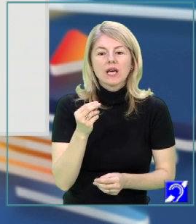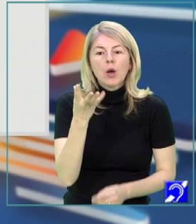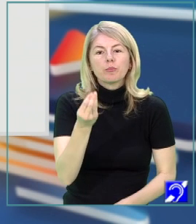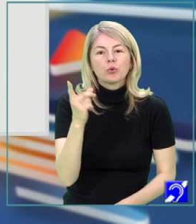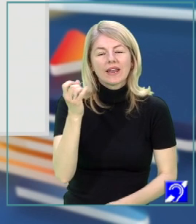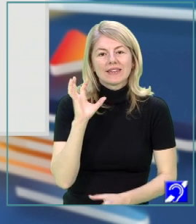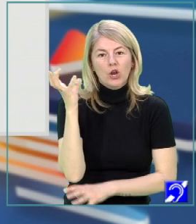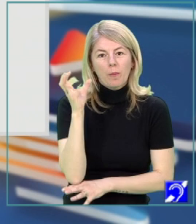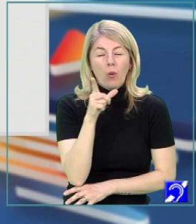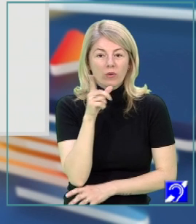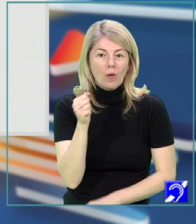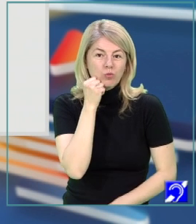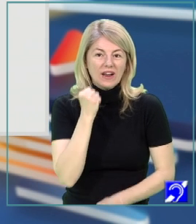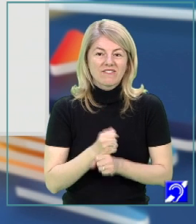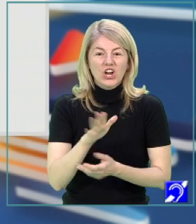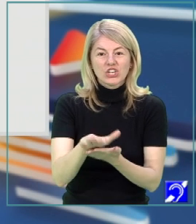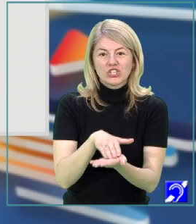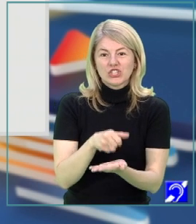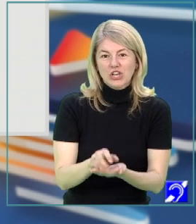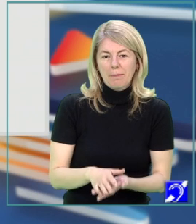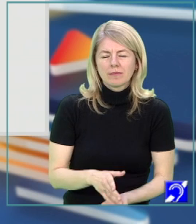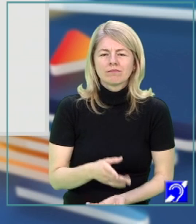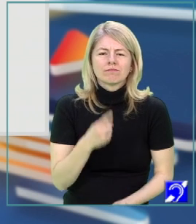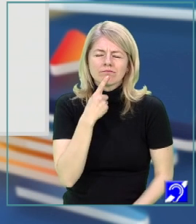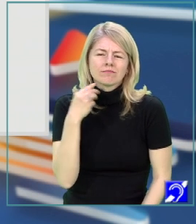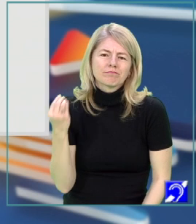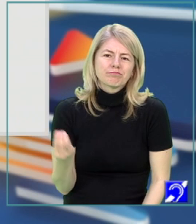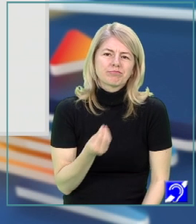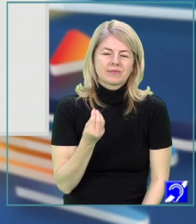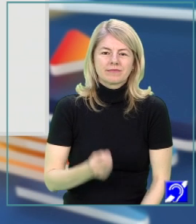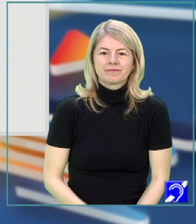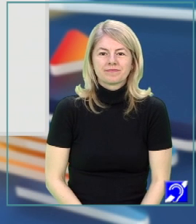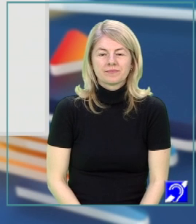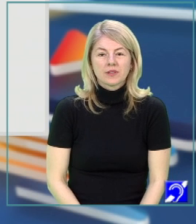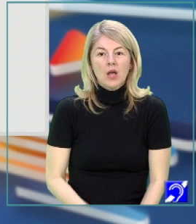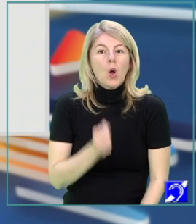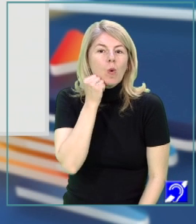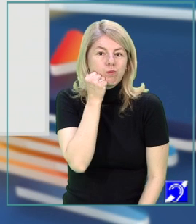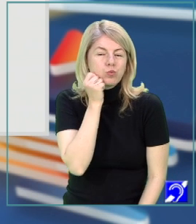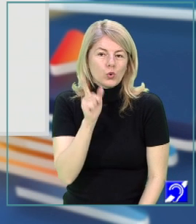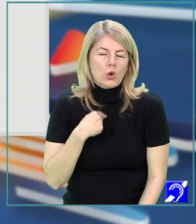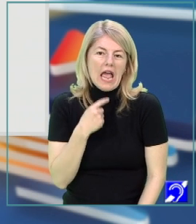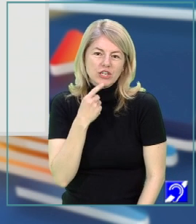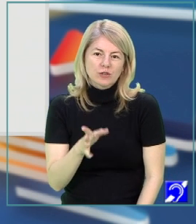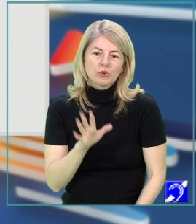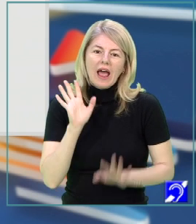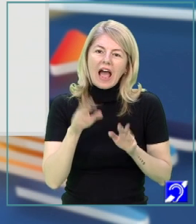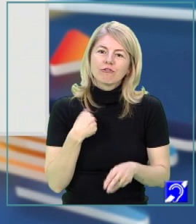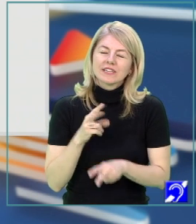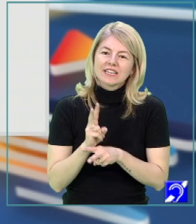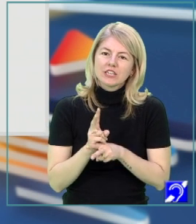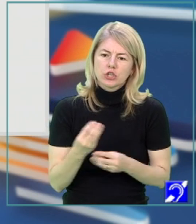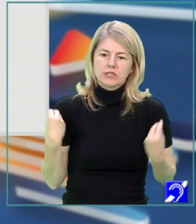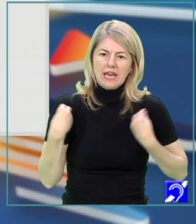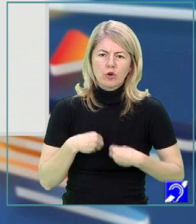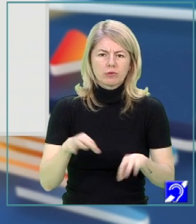livadă, din care bunica urma să facă un magiun de telin și pe degete după ce l-ai gustat. Bunul, așa îmi place să-i spun, a avut grijă să ne